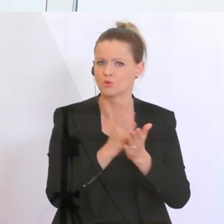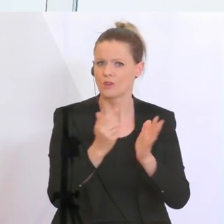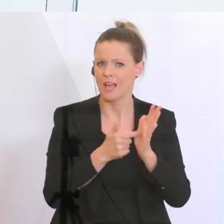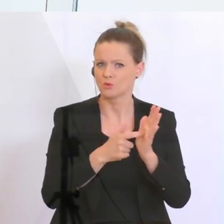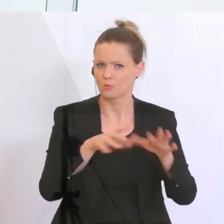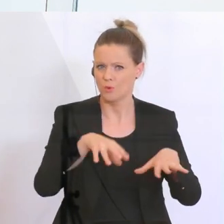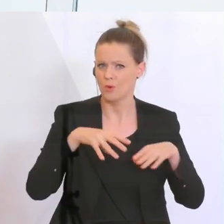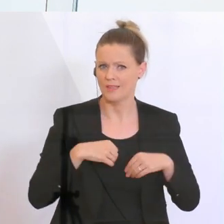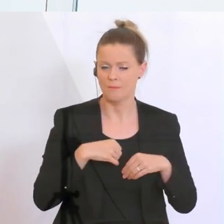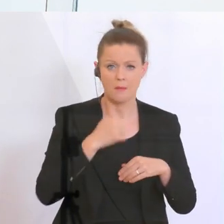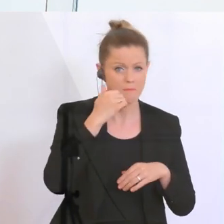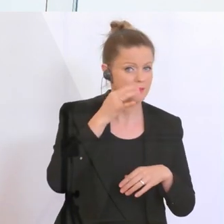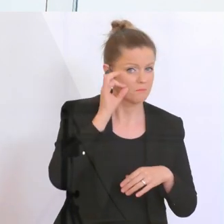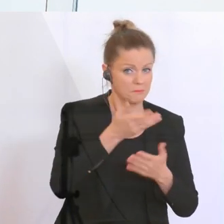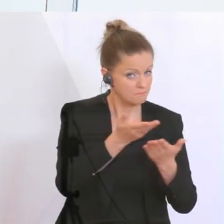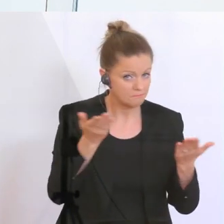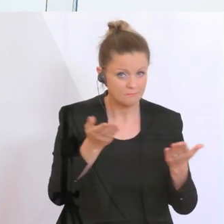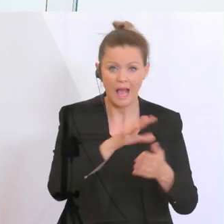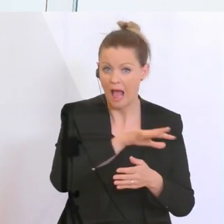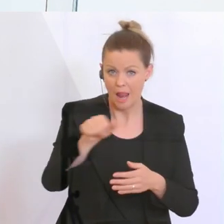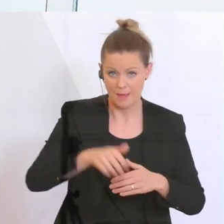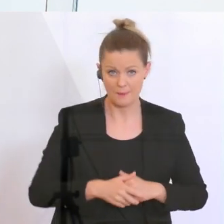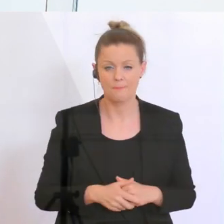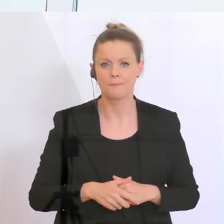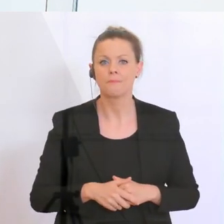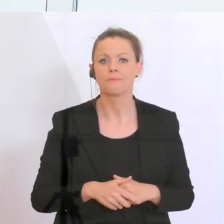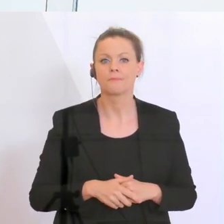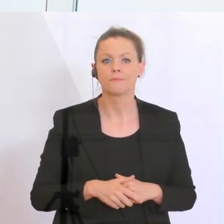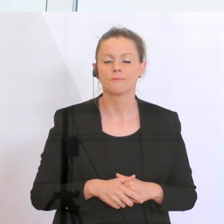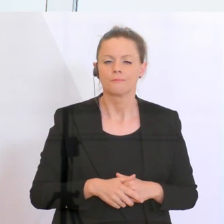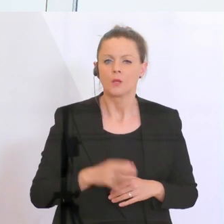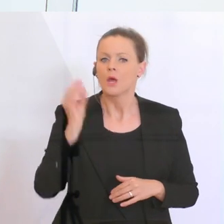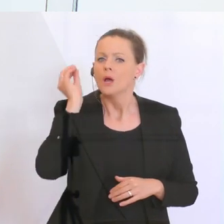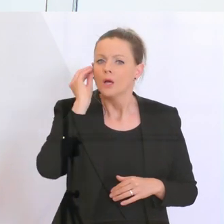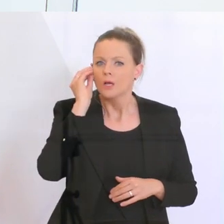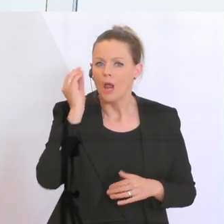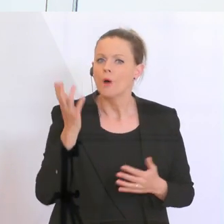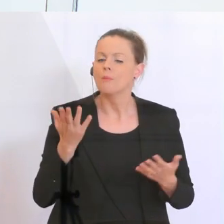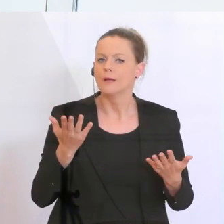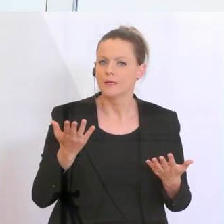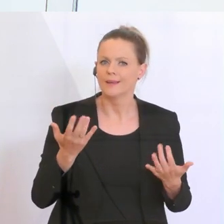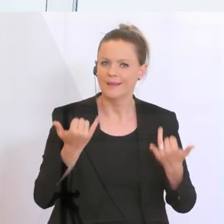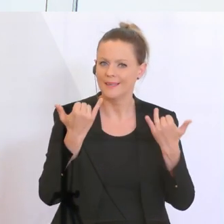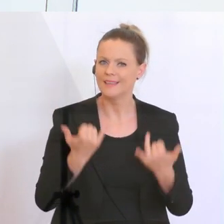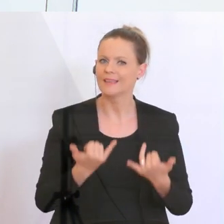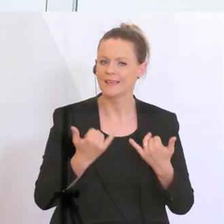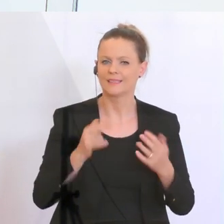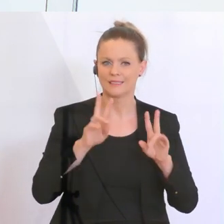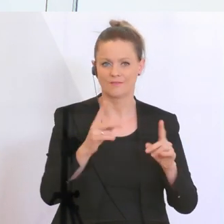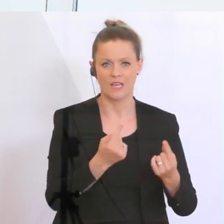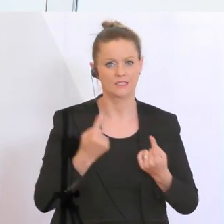Männern und Frauen in Anspruch genommen. Ich glaube, dass wir jetzt wirklich in einer Situation